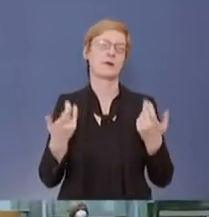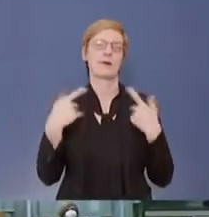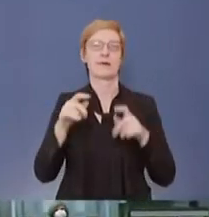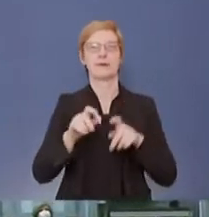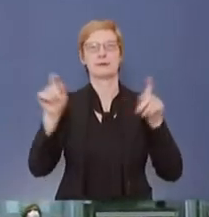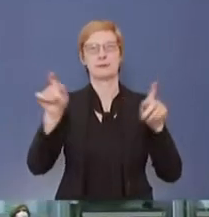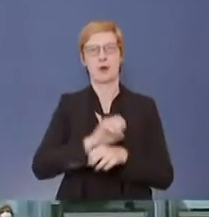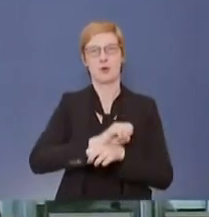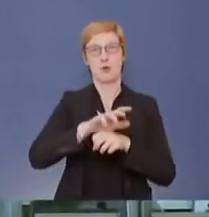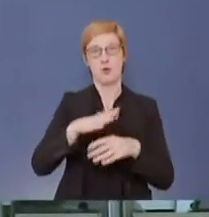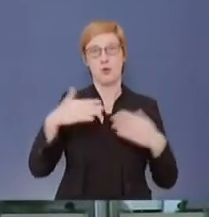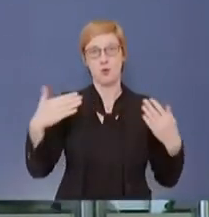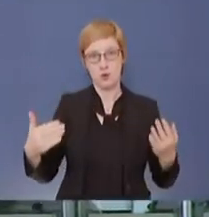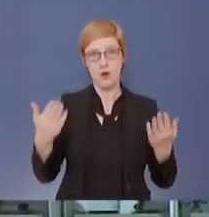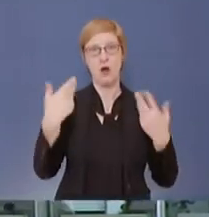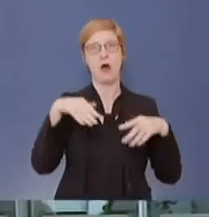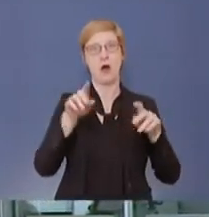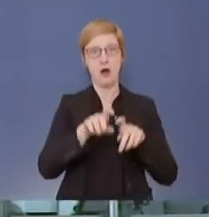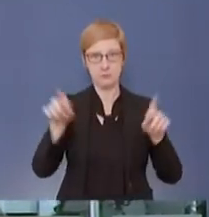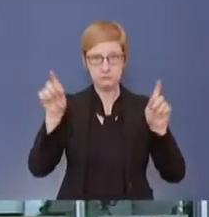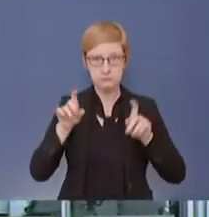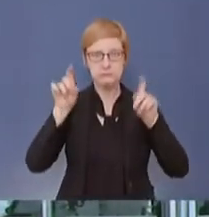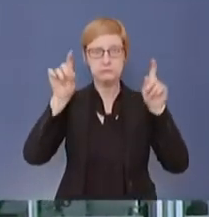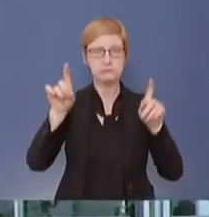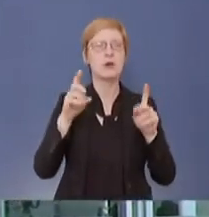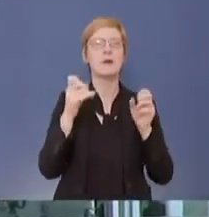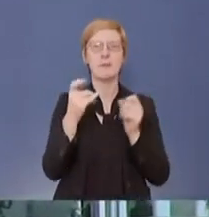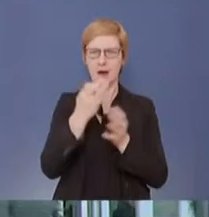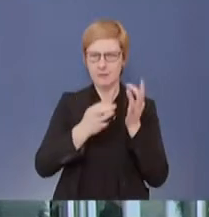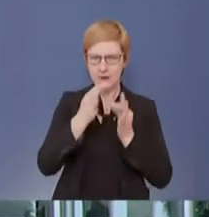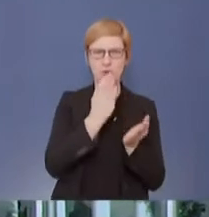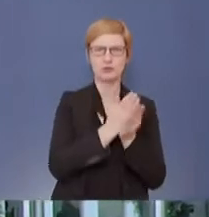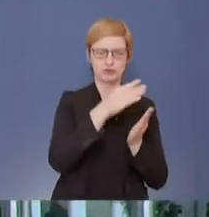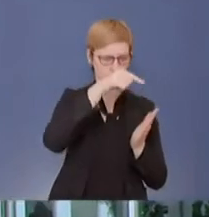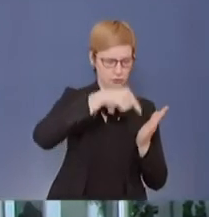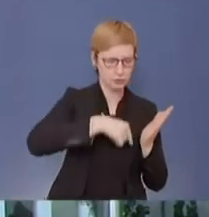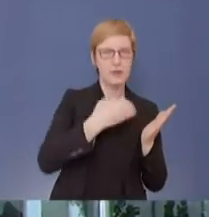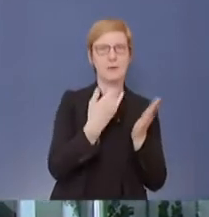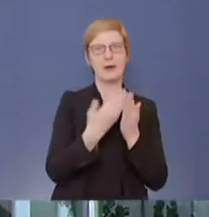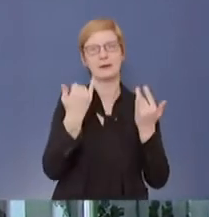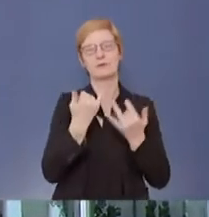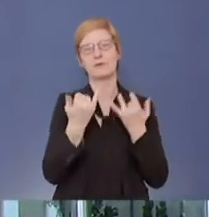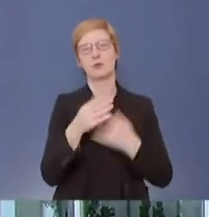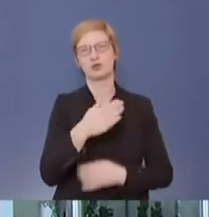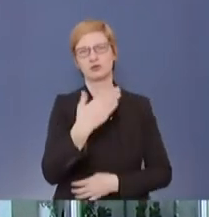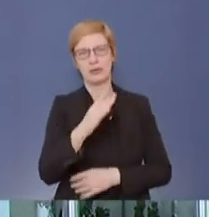ganz am Anfang. Es liegen noch ein paar Fragen dazu schon vor und die erste Frage geht an Frau Buschow.